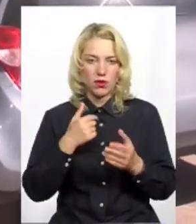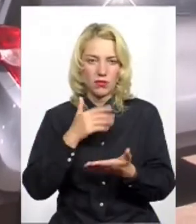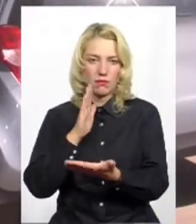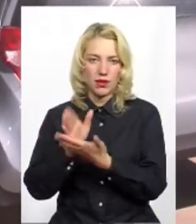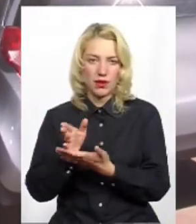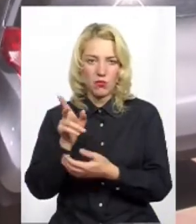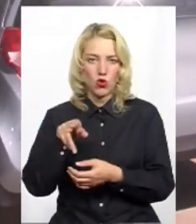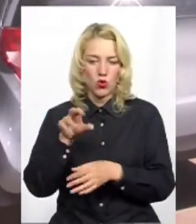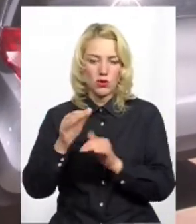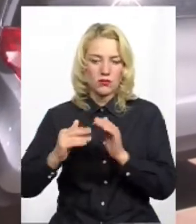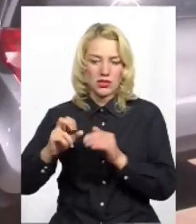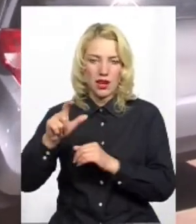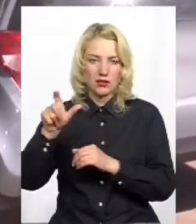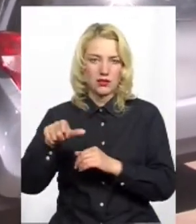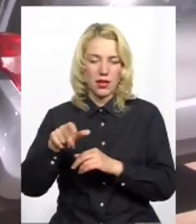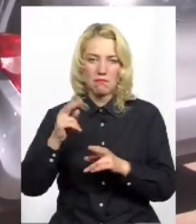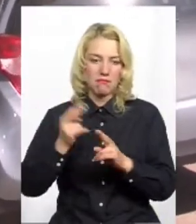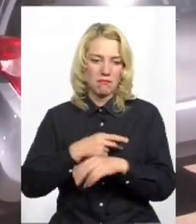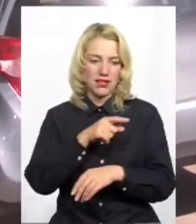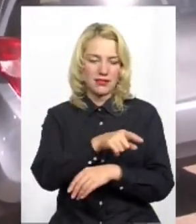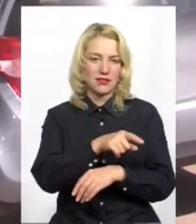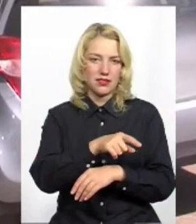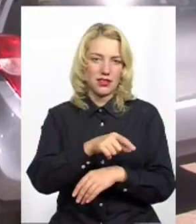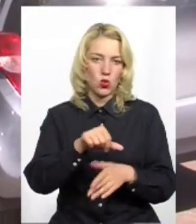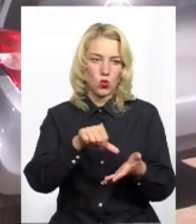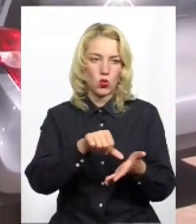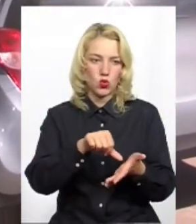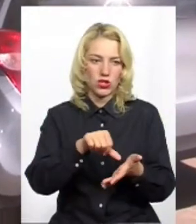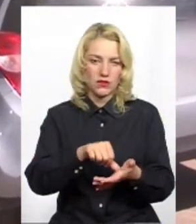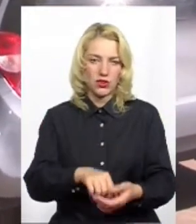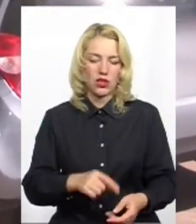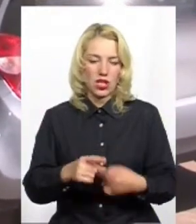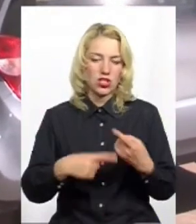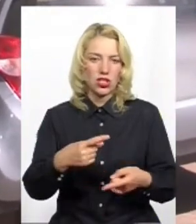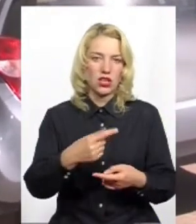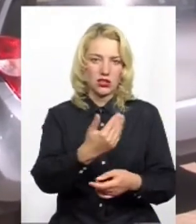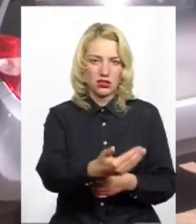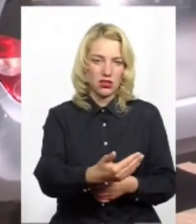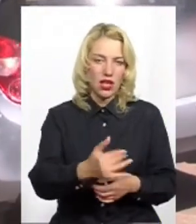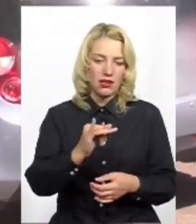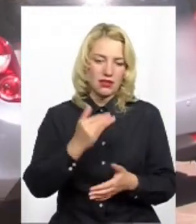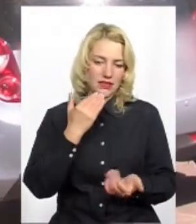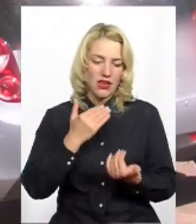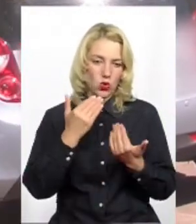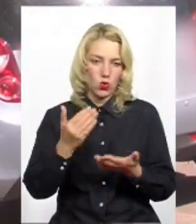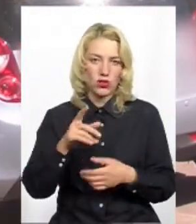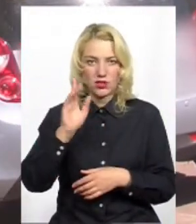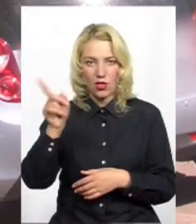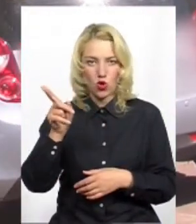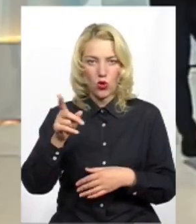записатися до спеціаліста, просто без всяких отих п'ятого через десятого і звернутися до нього.